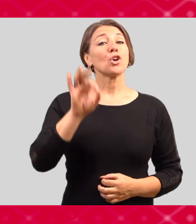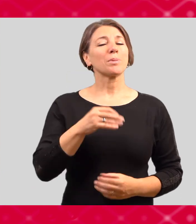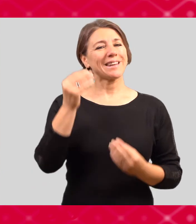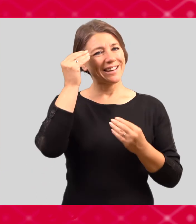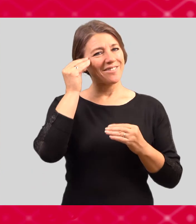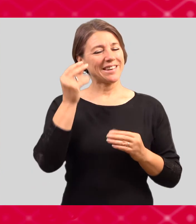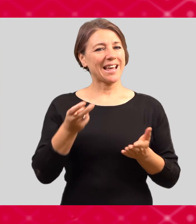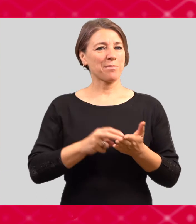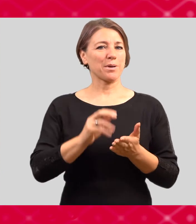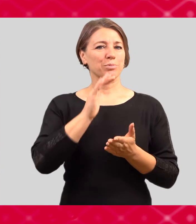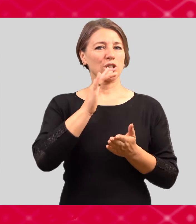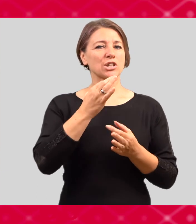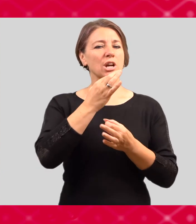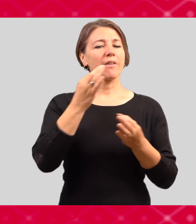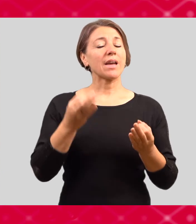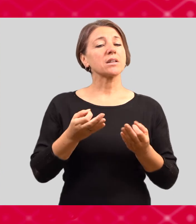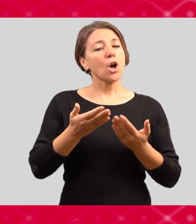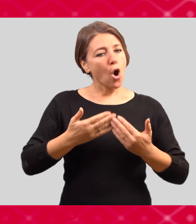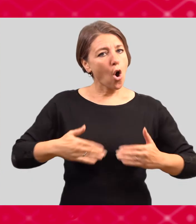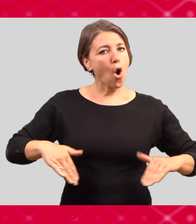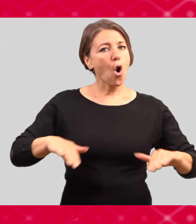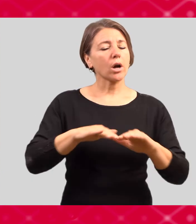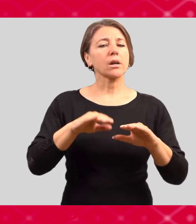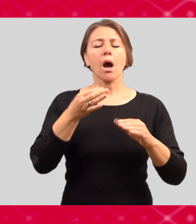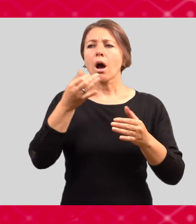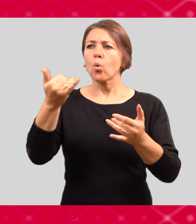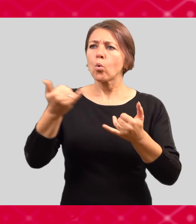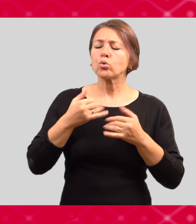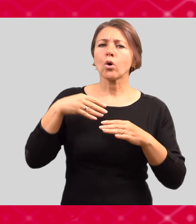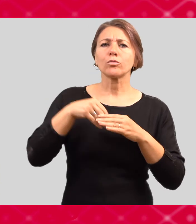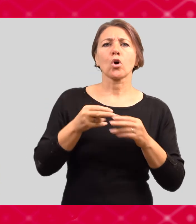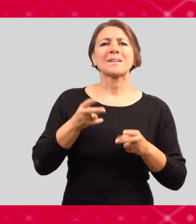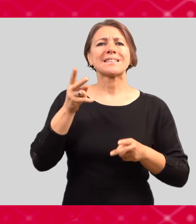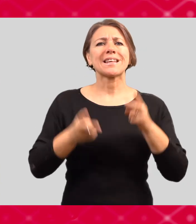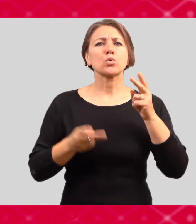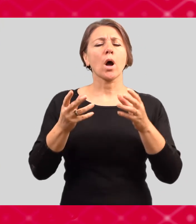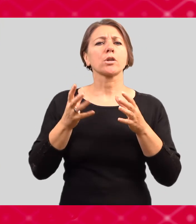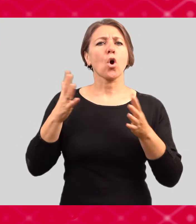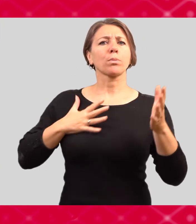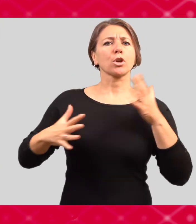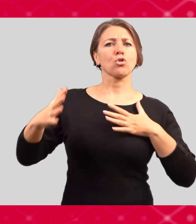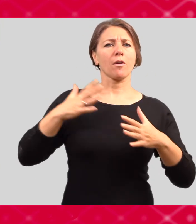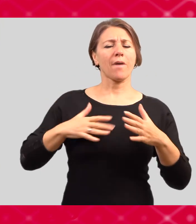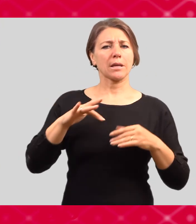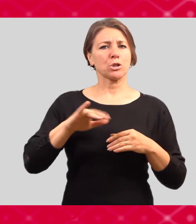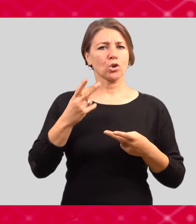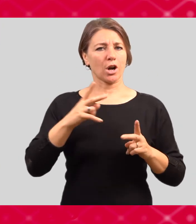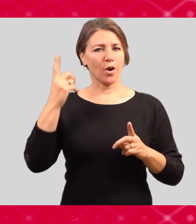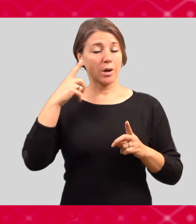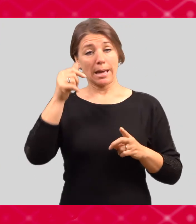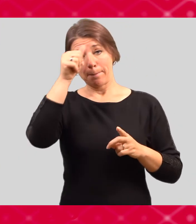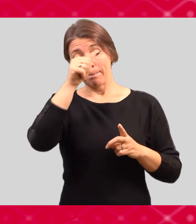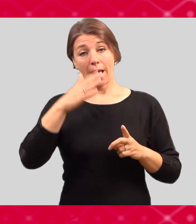Vítám vás na přednášce, která se týká prevence sexuálního obtěžování na Karolové univerzitě. Proč se vůbec zabývat